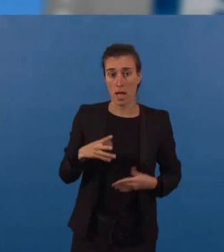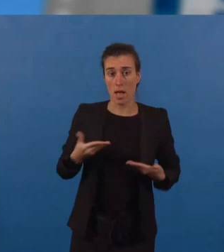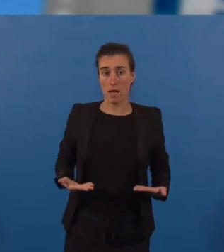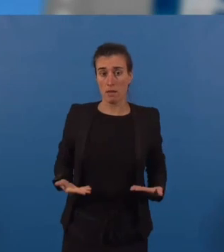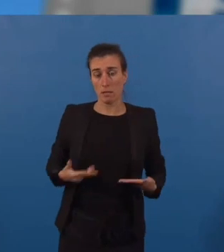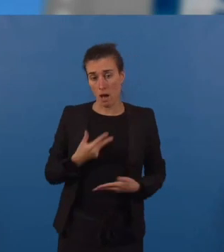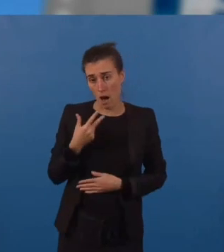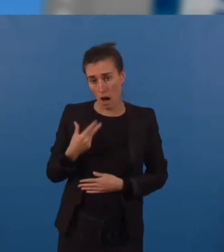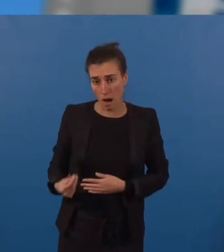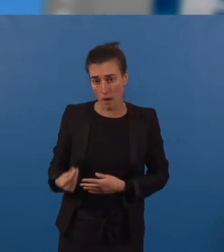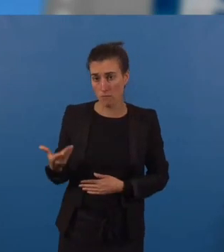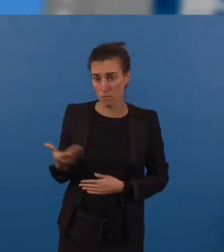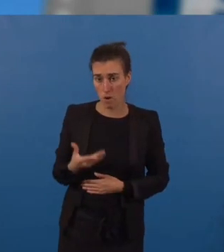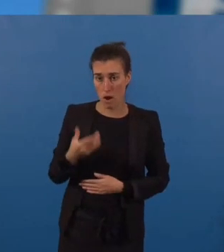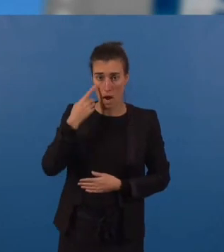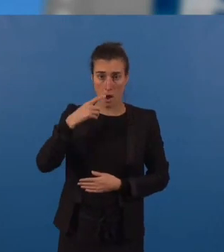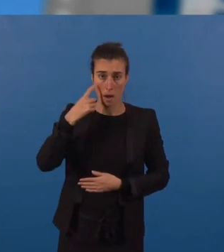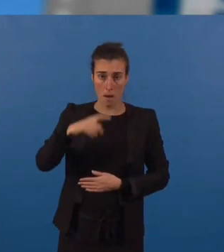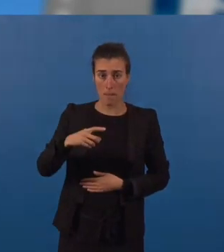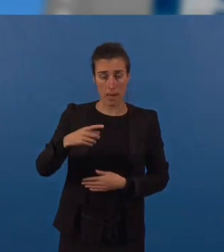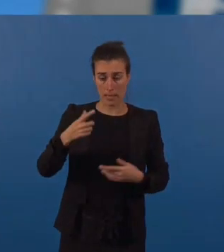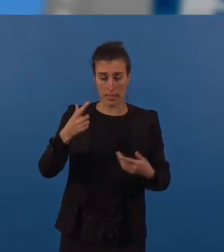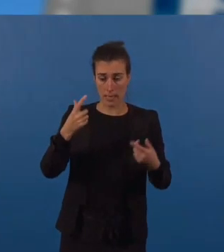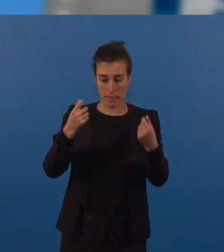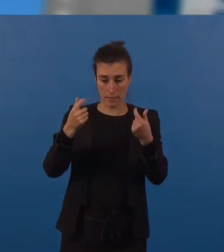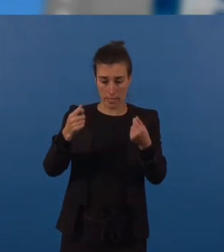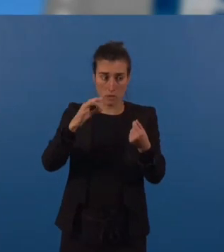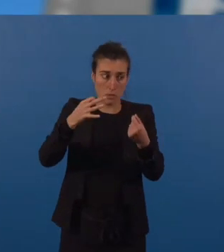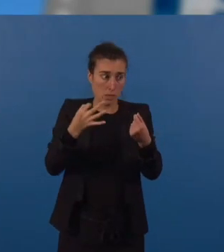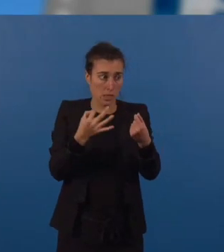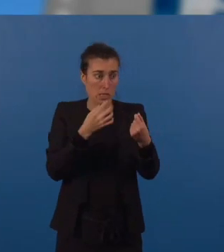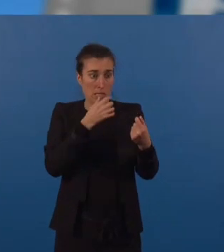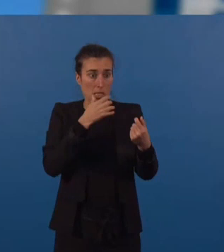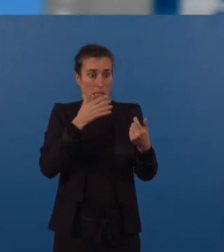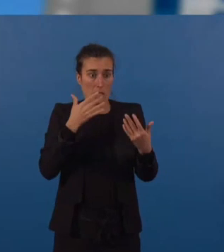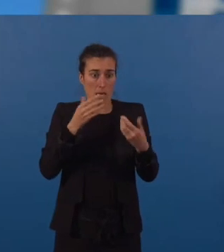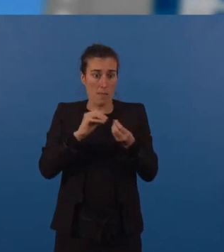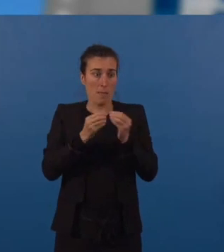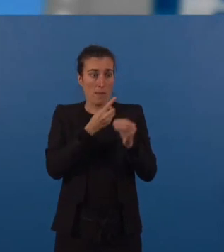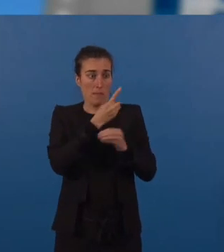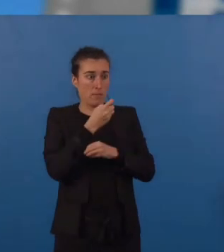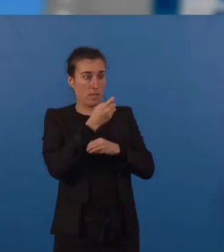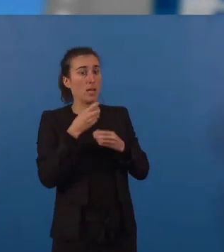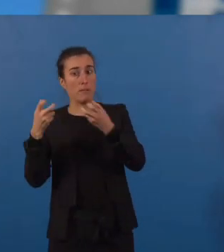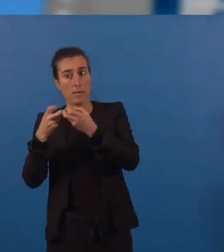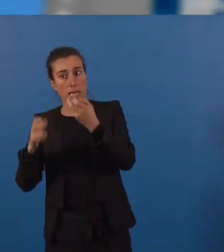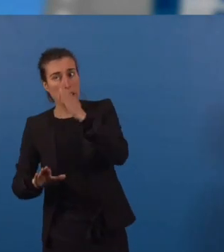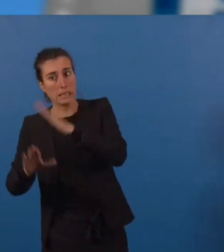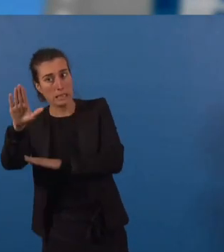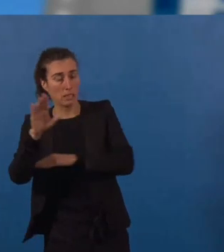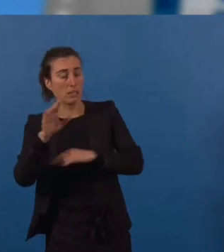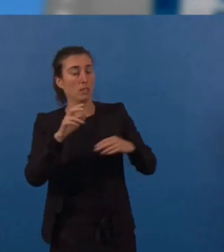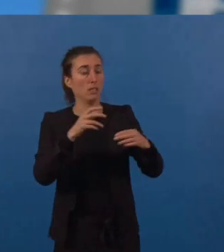peser sur nos finances les conséquences de la crise hyperinflationniste et de la crise énergétique. Dans la